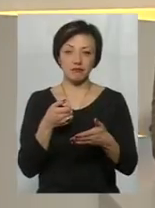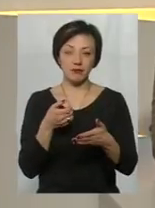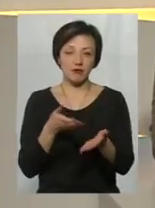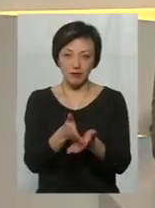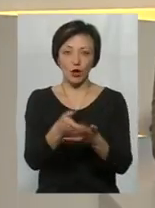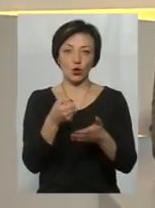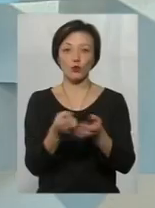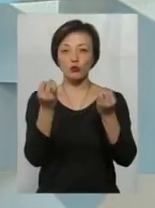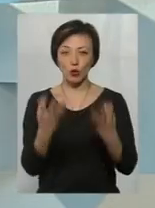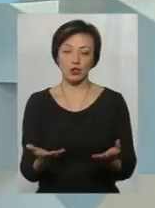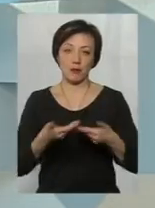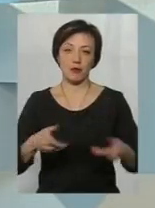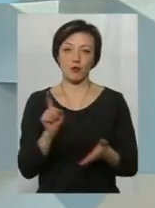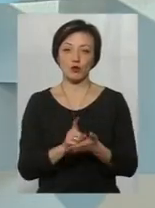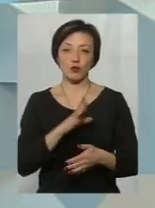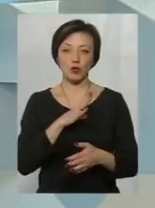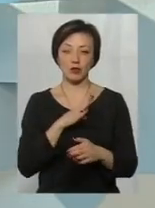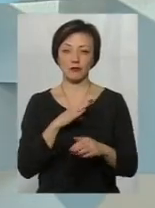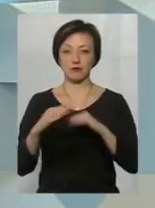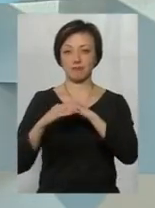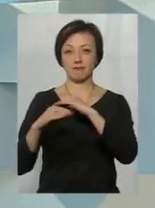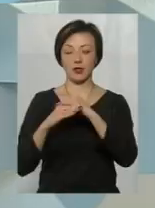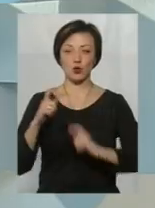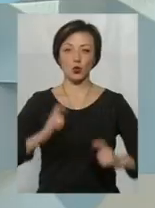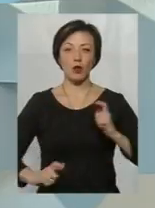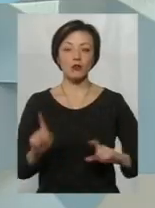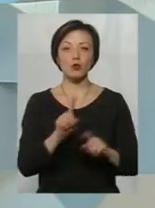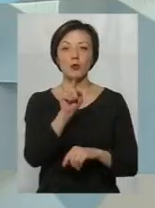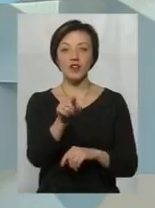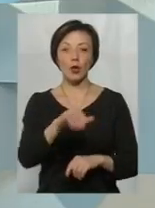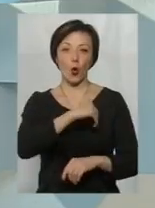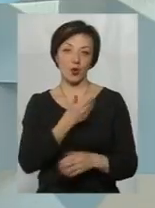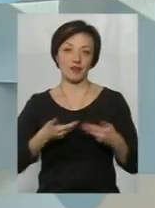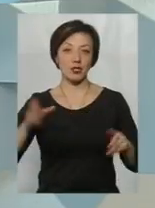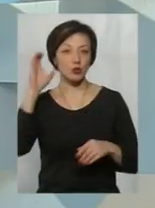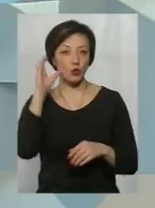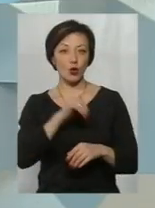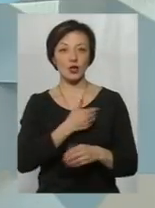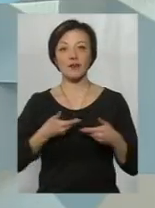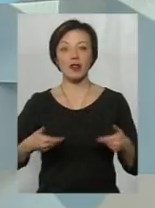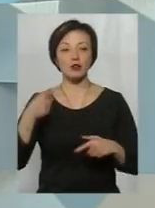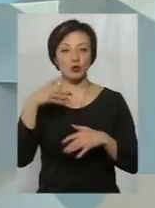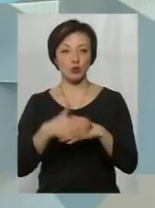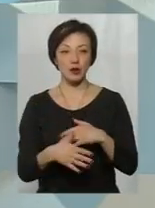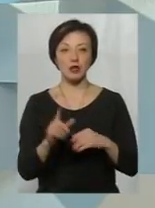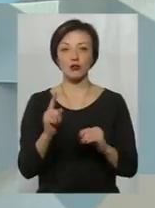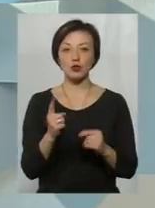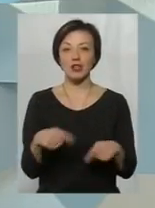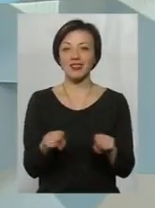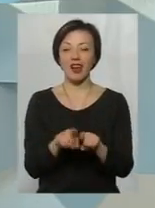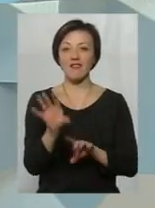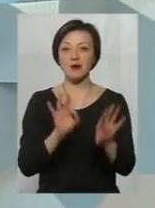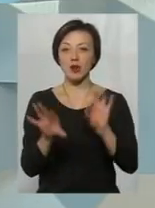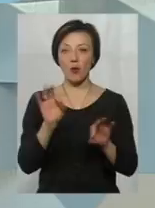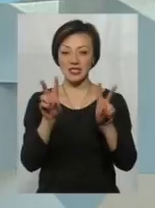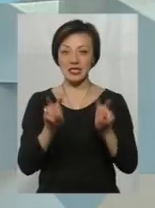Ми мусимо бути, скажімо так, на одній хвилі із студентом, для того, щоб він хотів нас слухати, хотів нас розуміти. Тому що та вибірковість